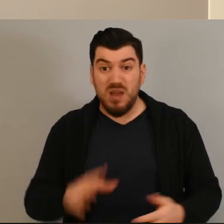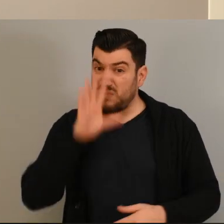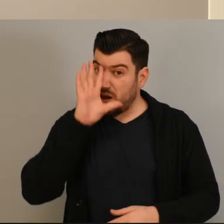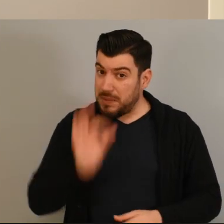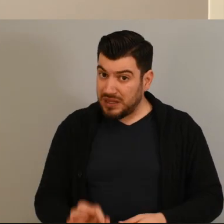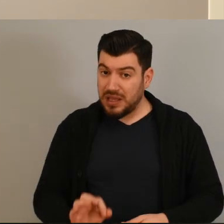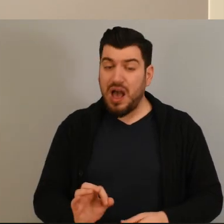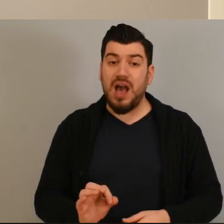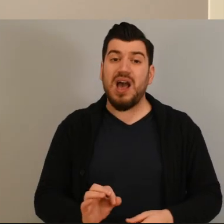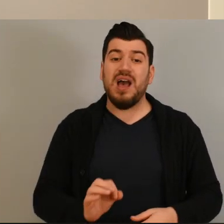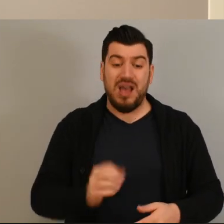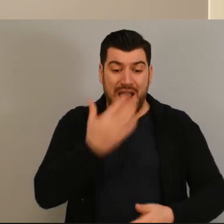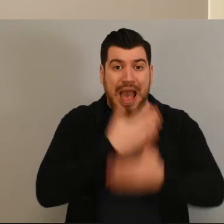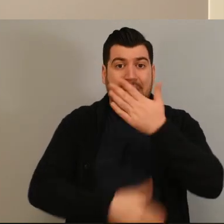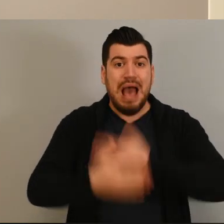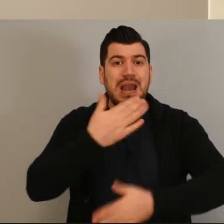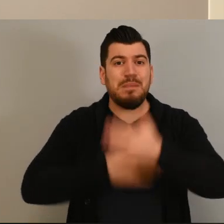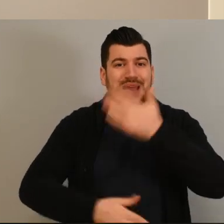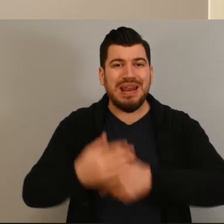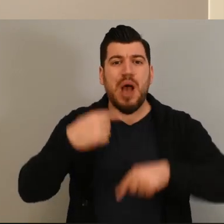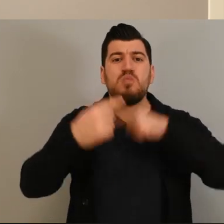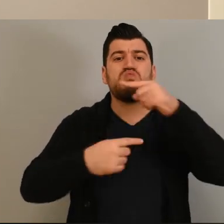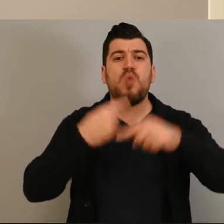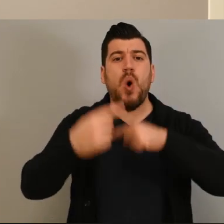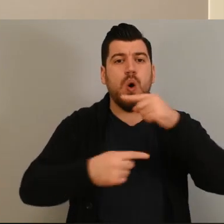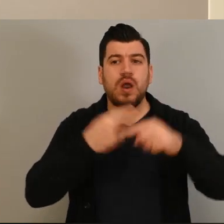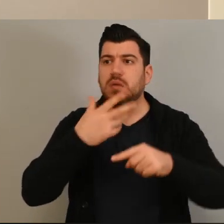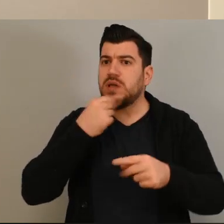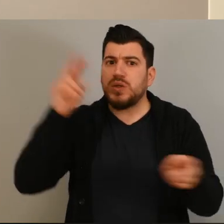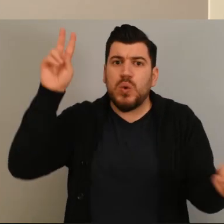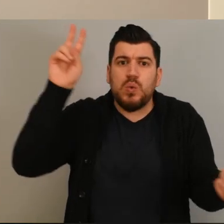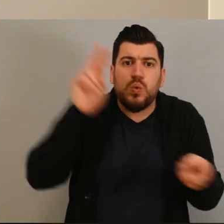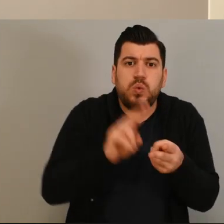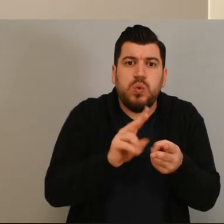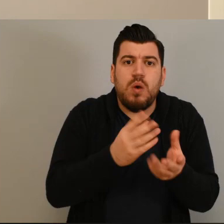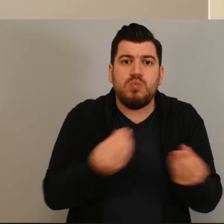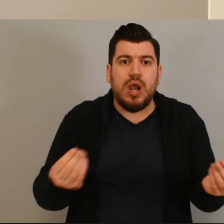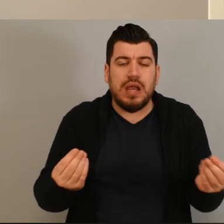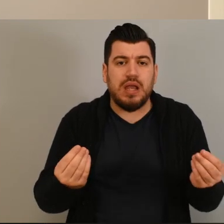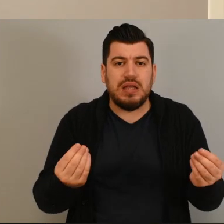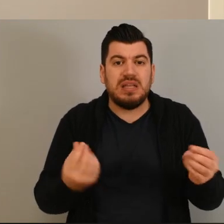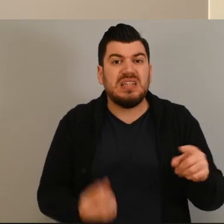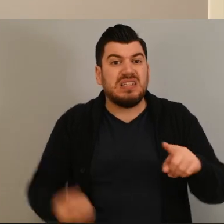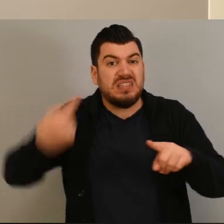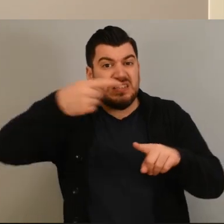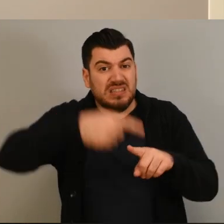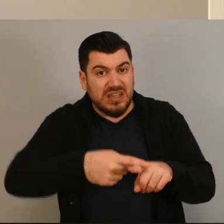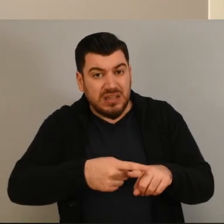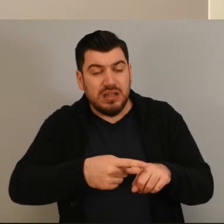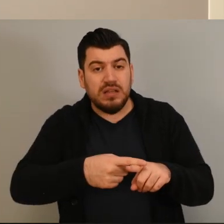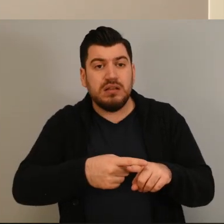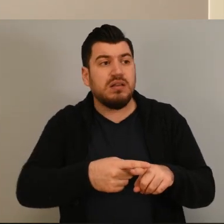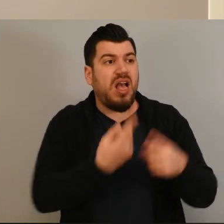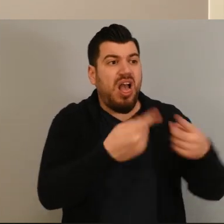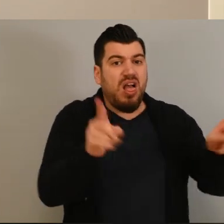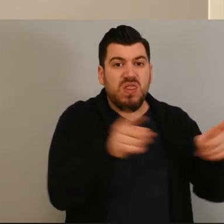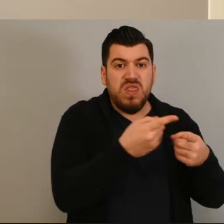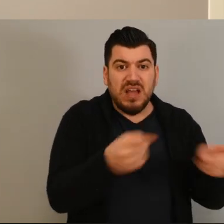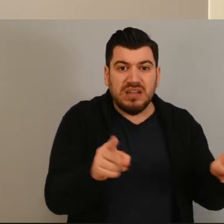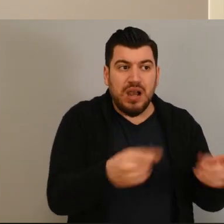για τη χαμηλή μοριοδότηση της αναπηρίας ως κριτήριο διορισμού και για το ότι μπαίνει